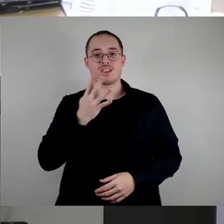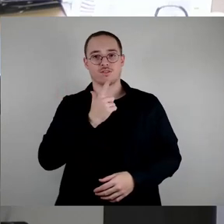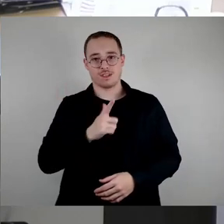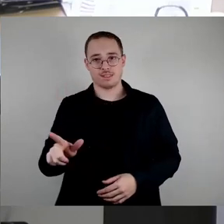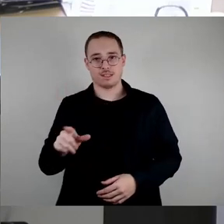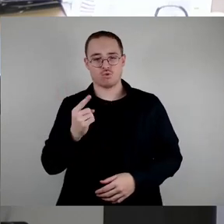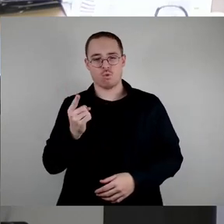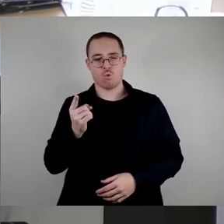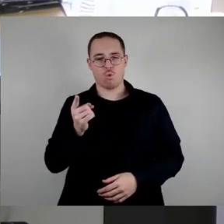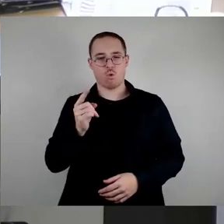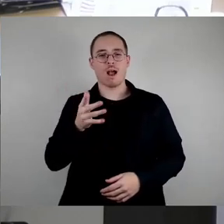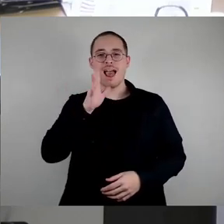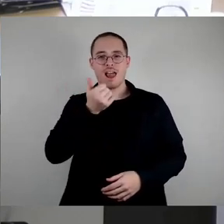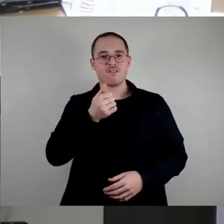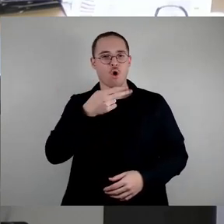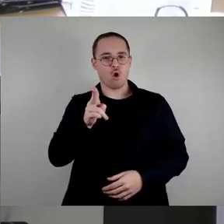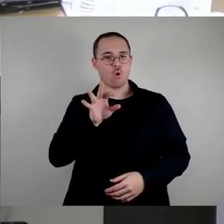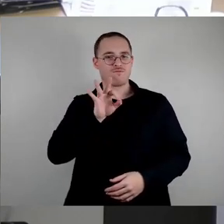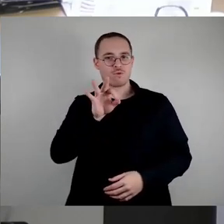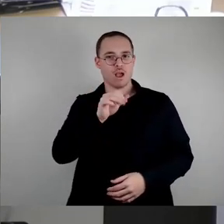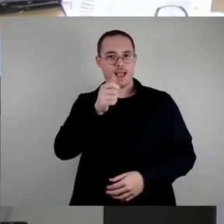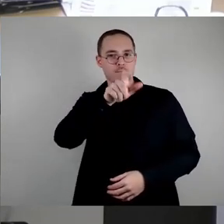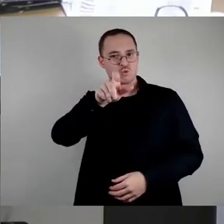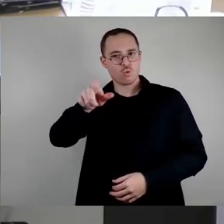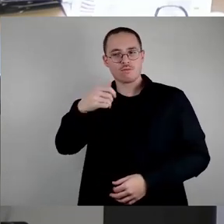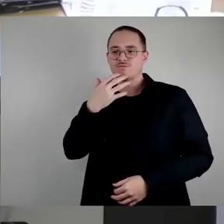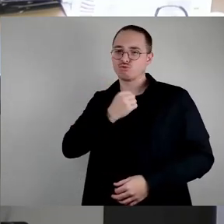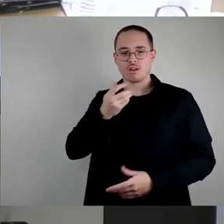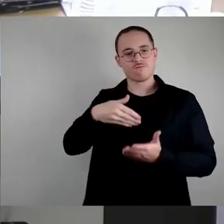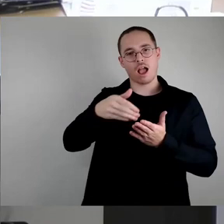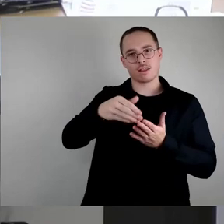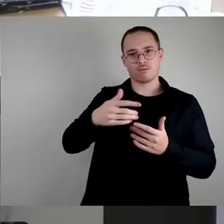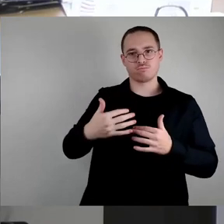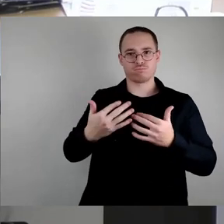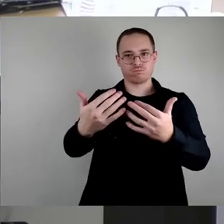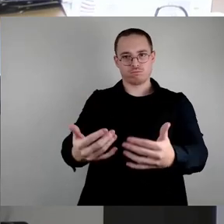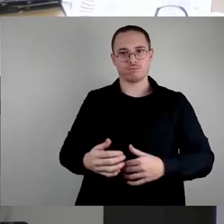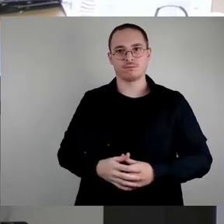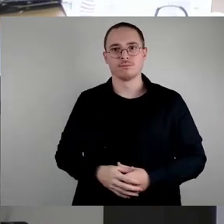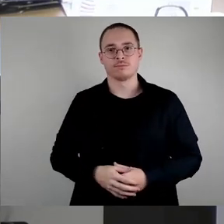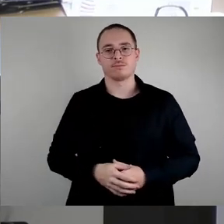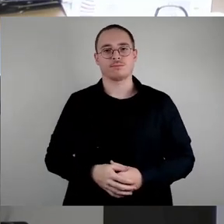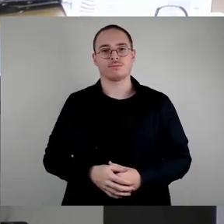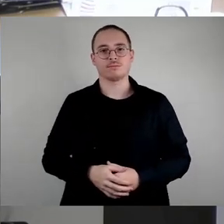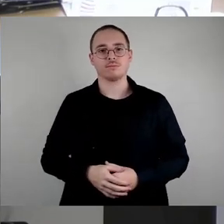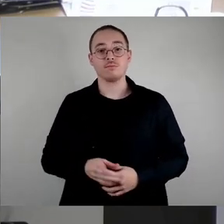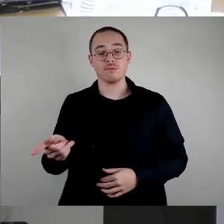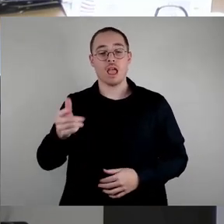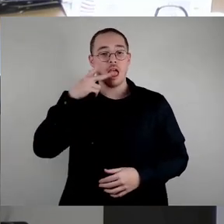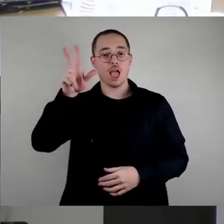11 Euro zur Verfügung zu stellen. Insofern, Herr Schmählich hat ja schon den Antrag gestellt, den Originalantrag zur